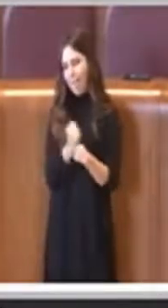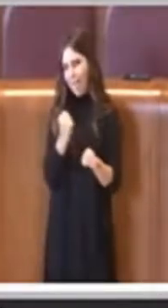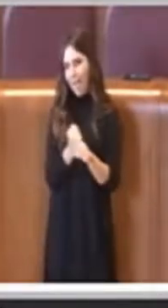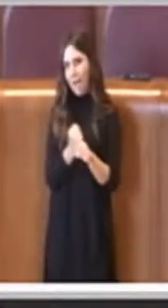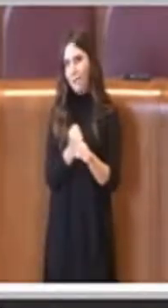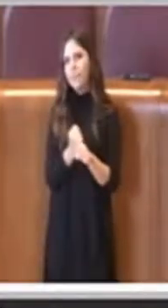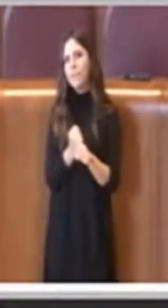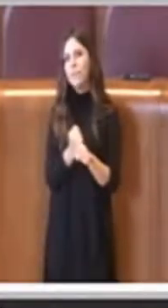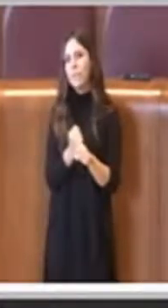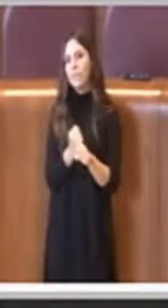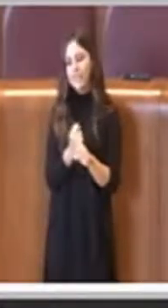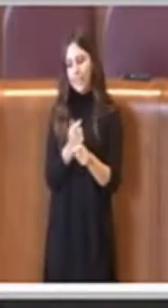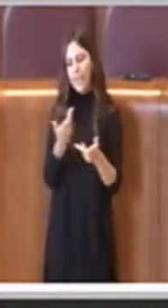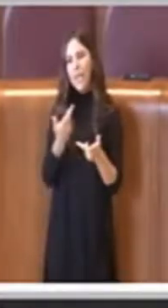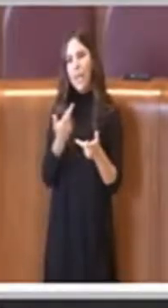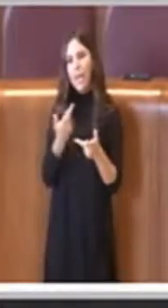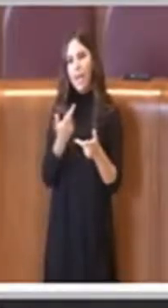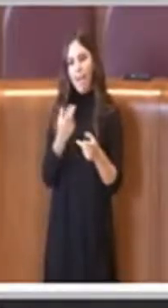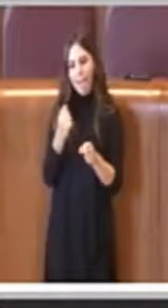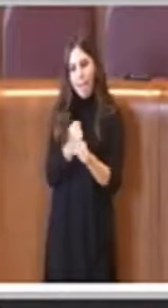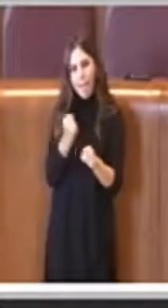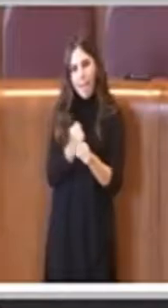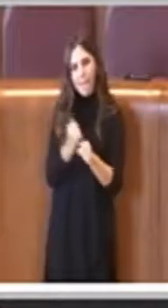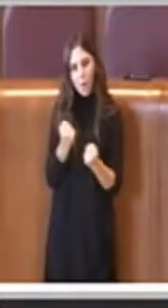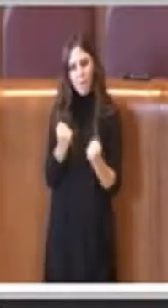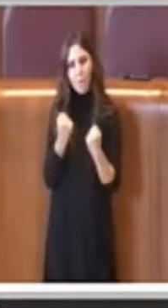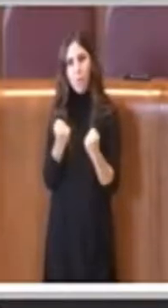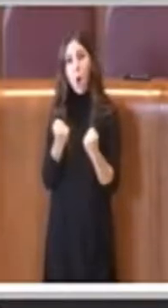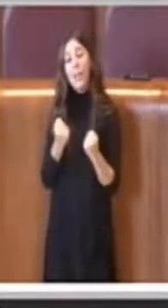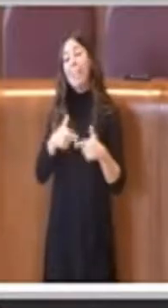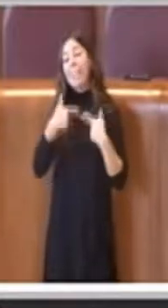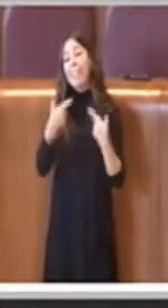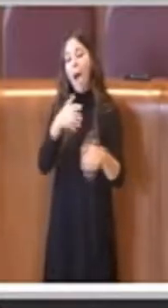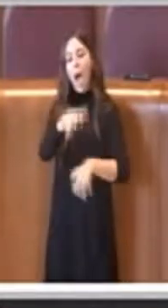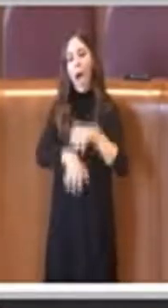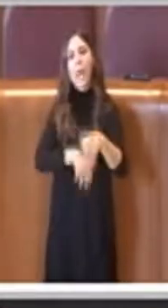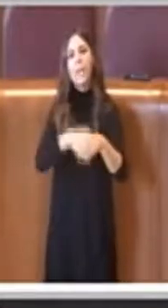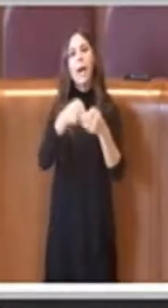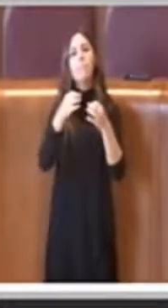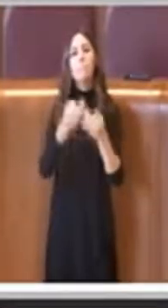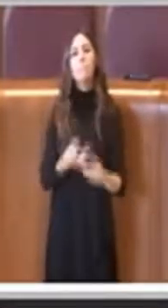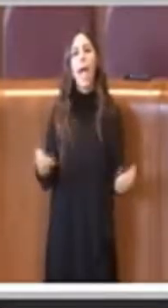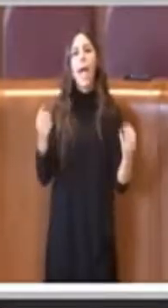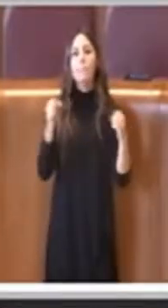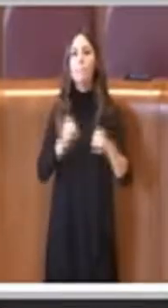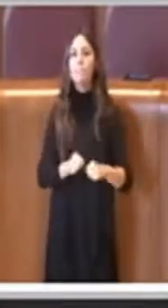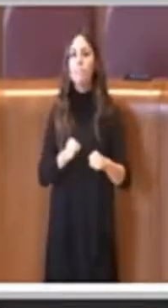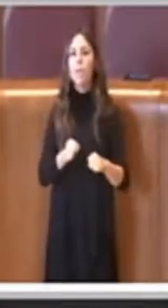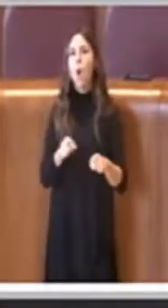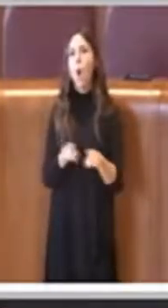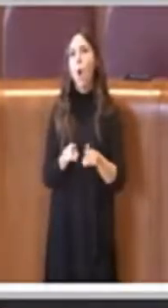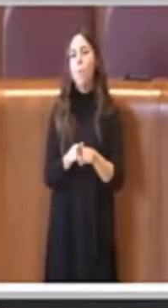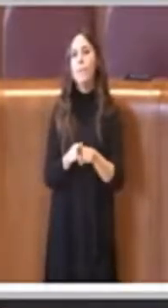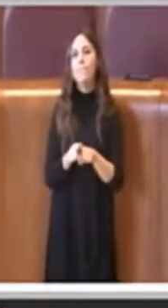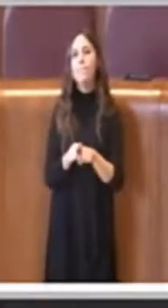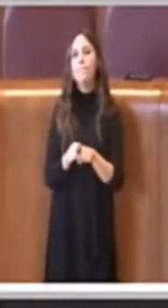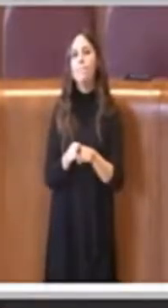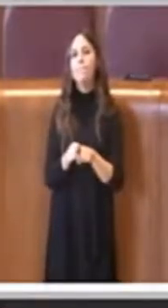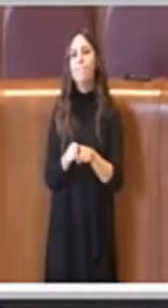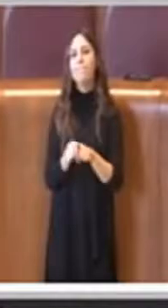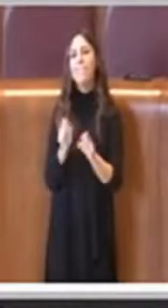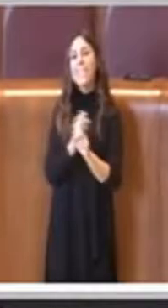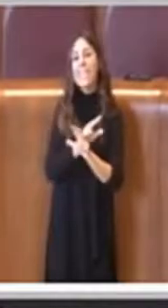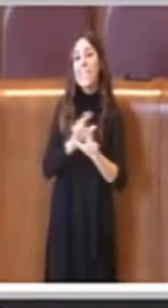ardentemente il nostro contributo proprio per garantire il benessere degli animali e per dare un segnale morale